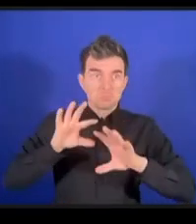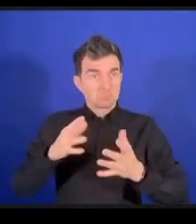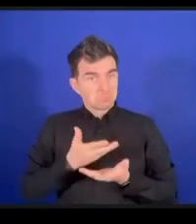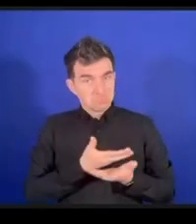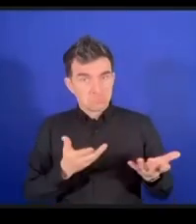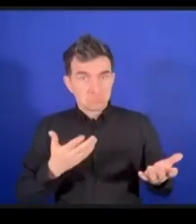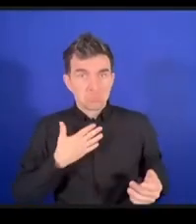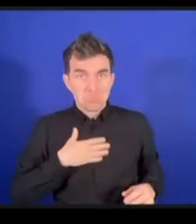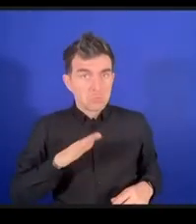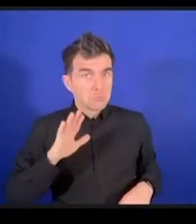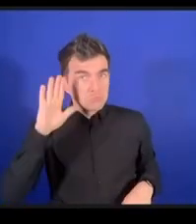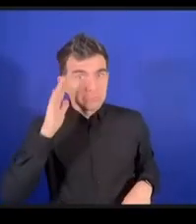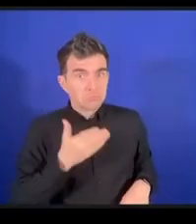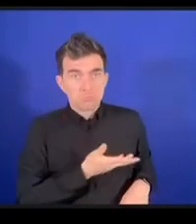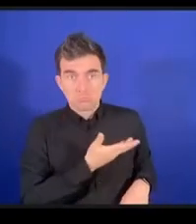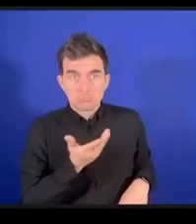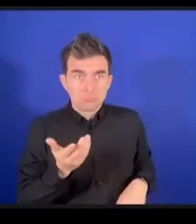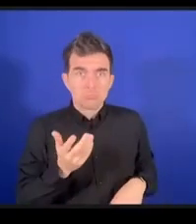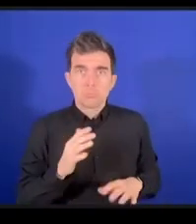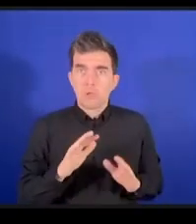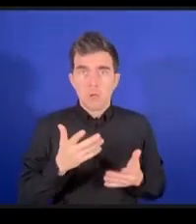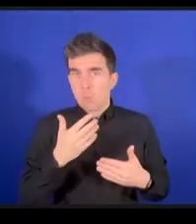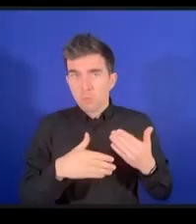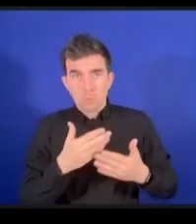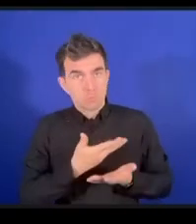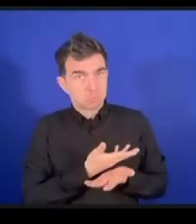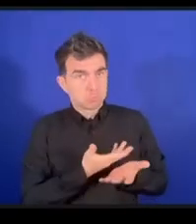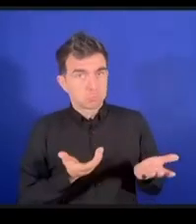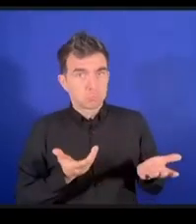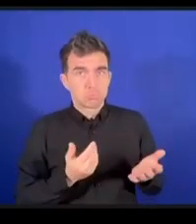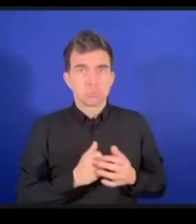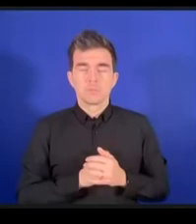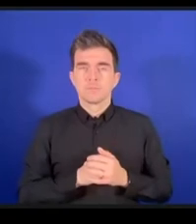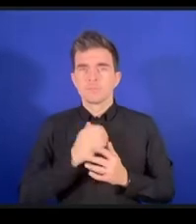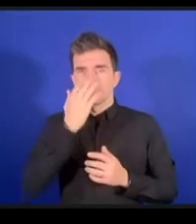いらっる方がいればお願いしたいと思いますどなたかいらっしゃいますか